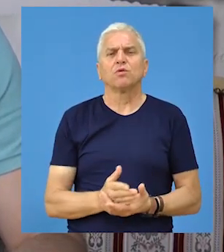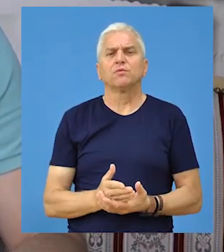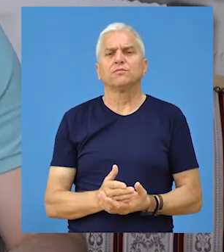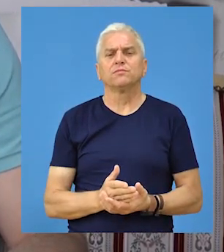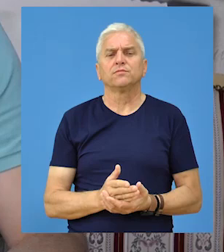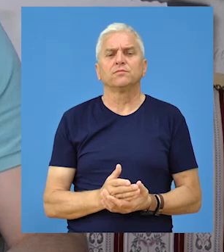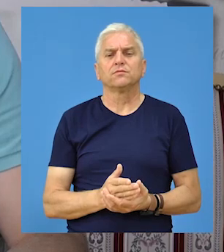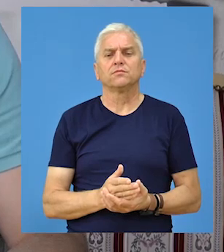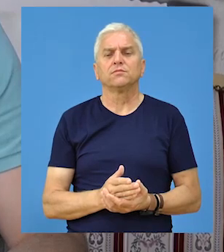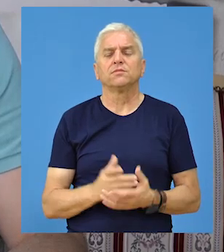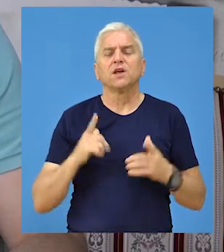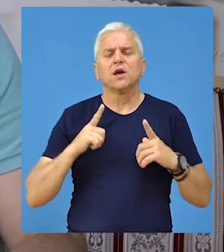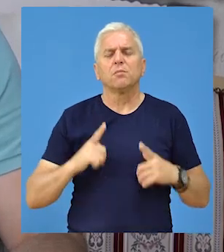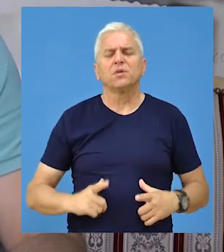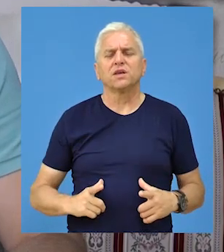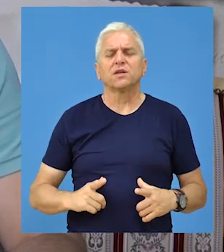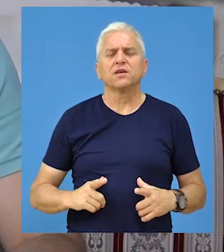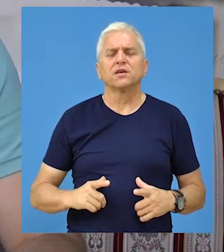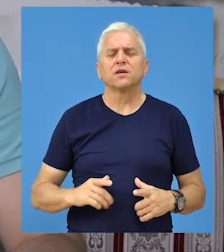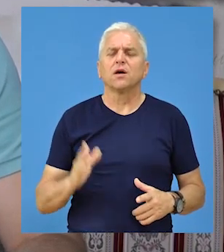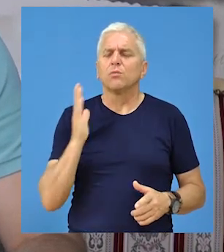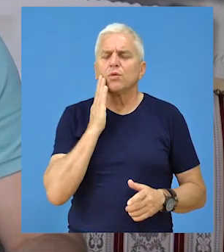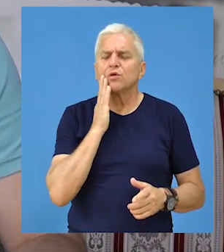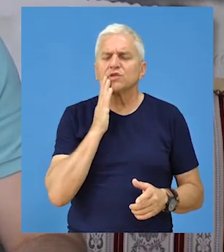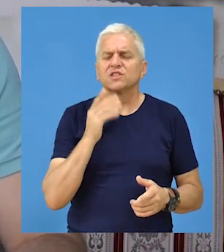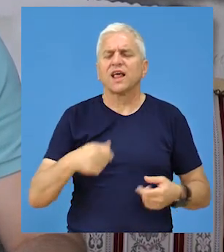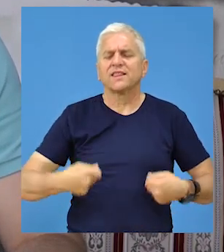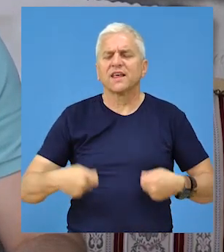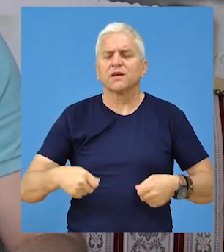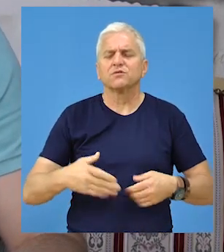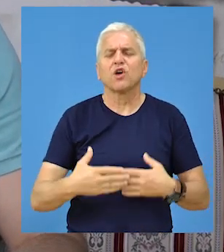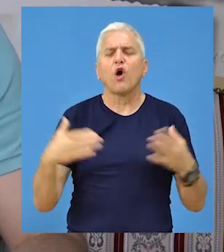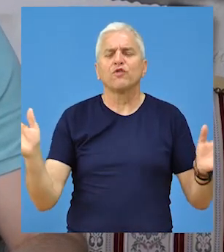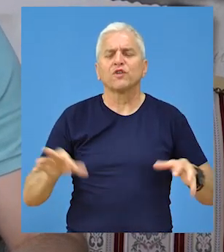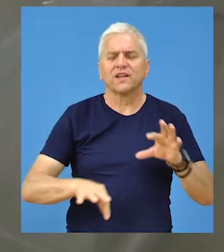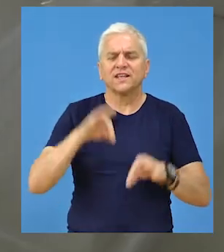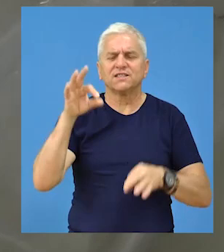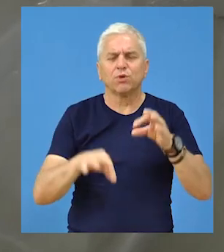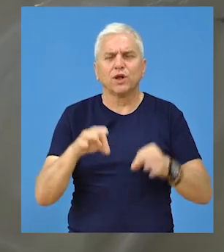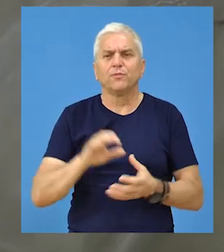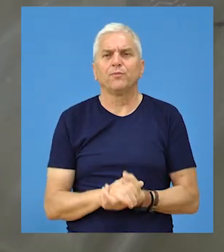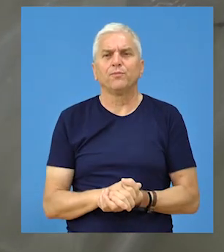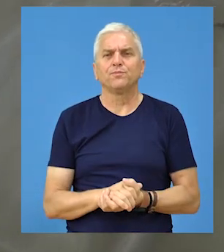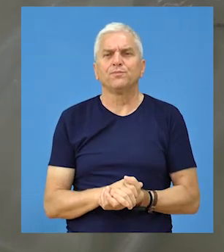mirne, fair, demokratske i otvorene izbore